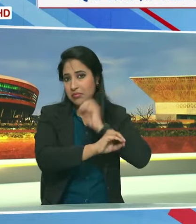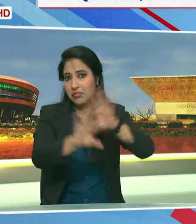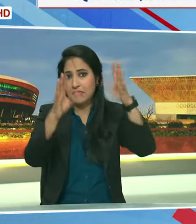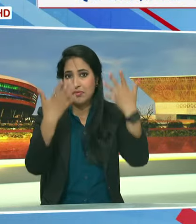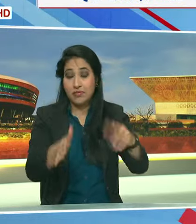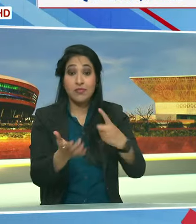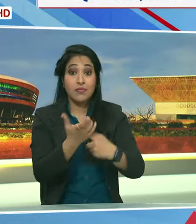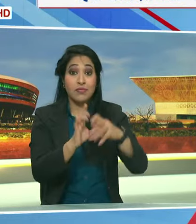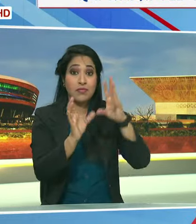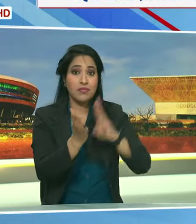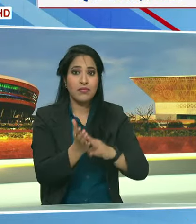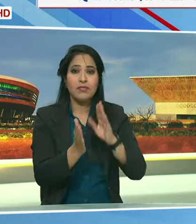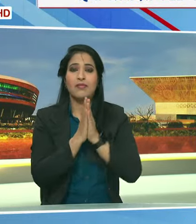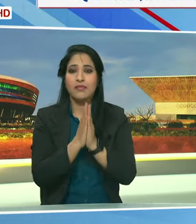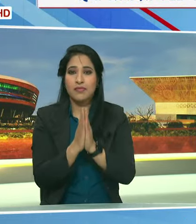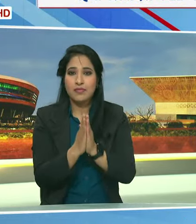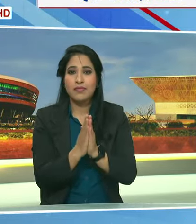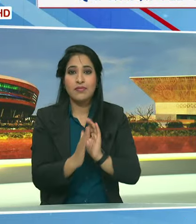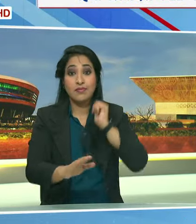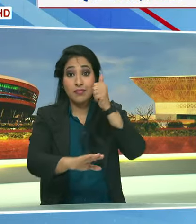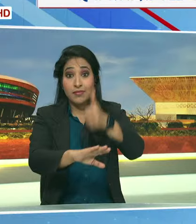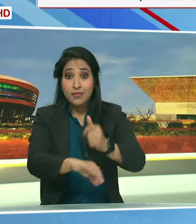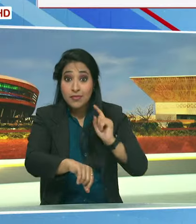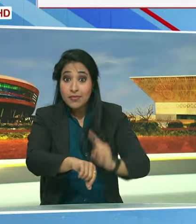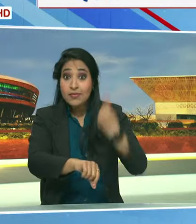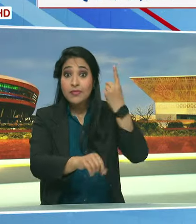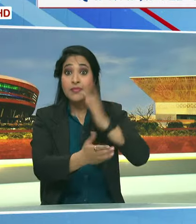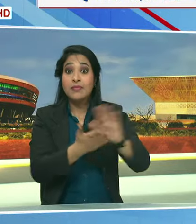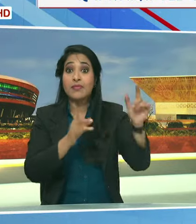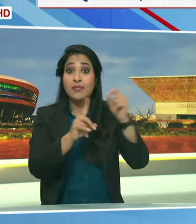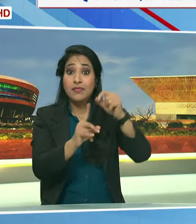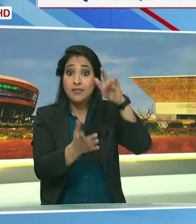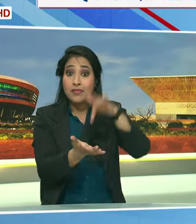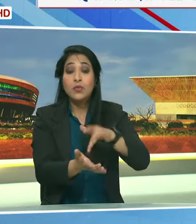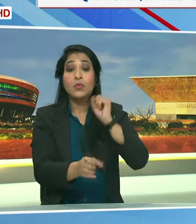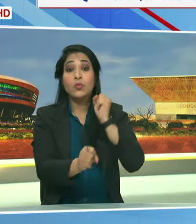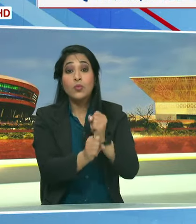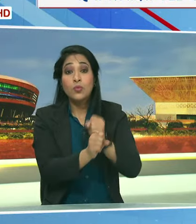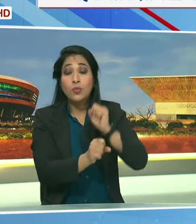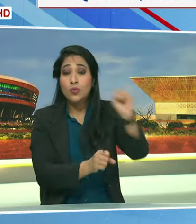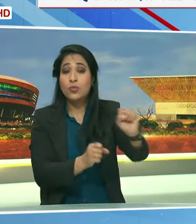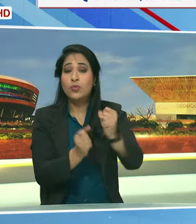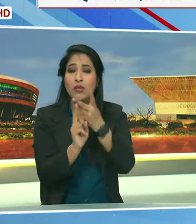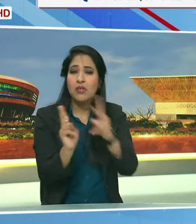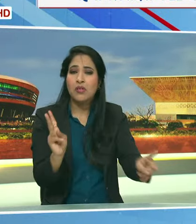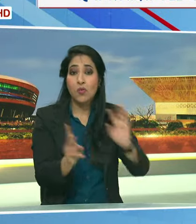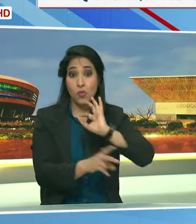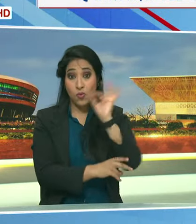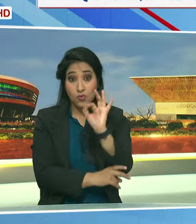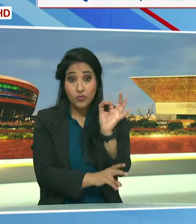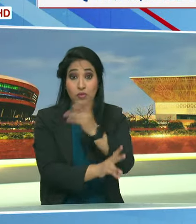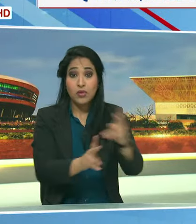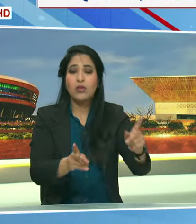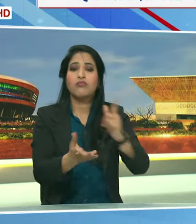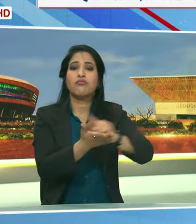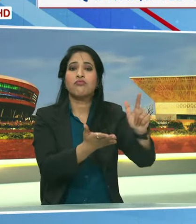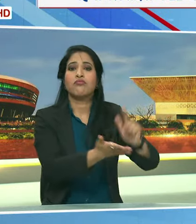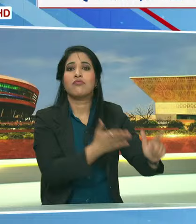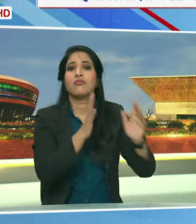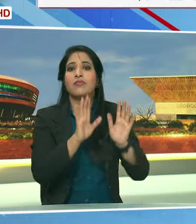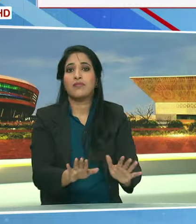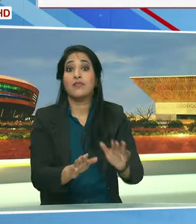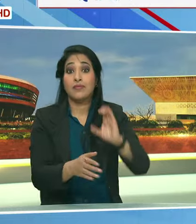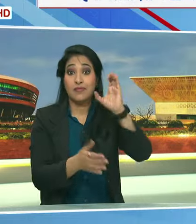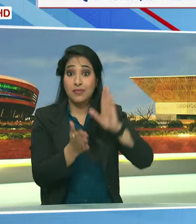राम मंदिर प्रान प्रतिष्ठा के मौके पर हिमाचल सरकार के सभी कार्यालेयों में अवकाश रहेगा